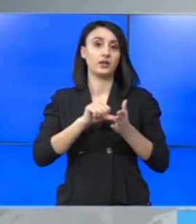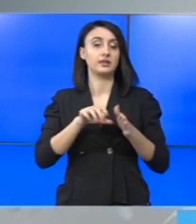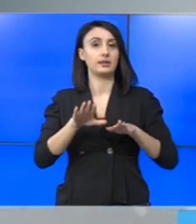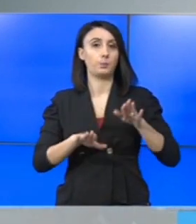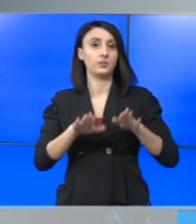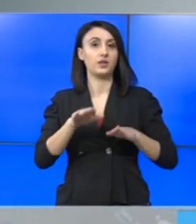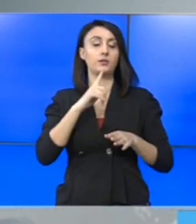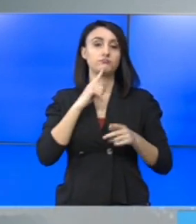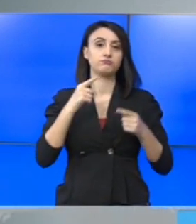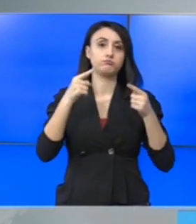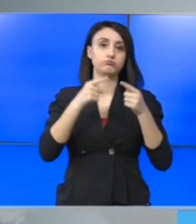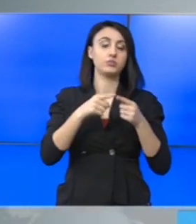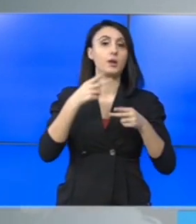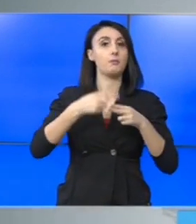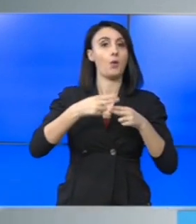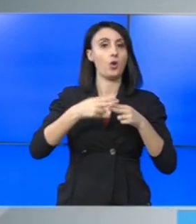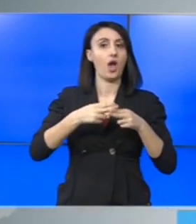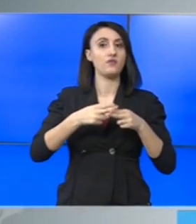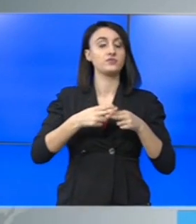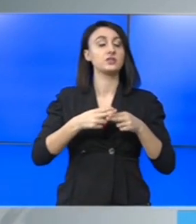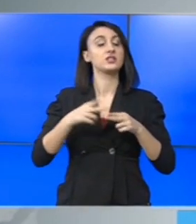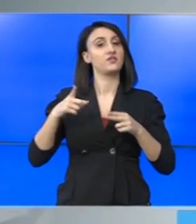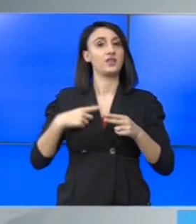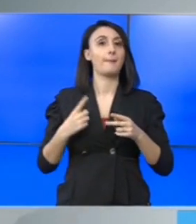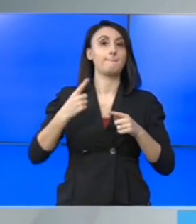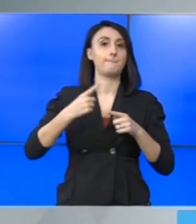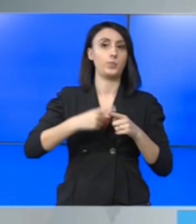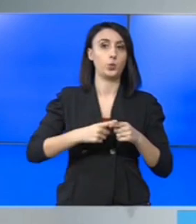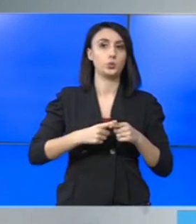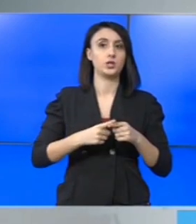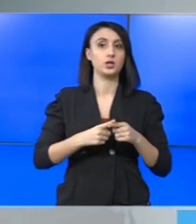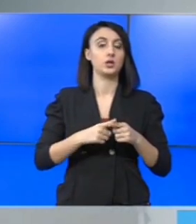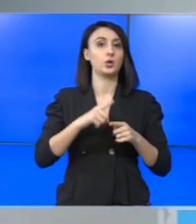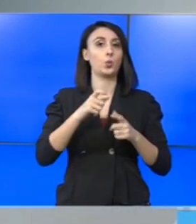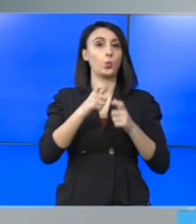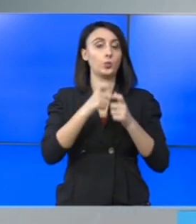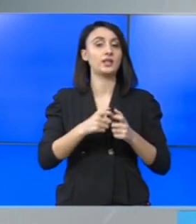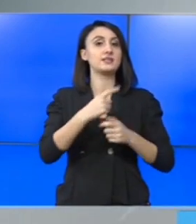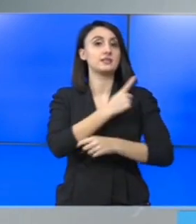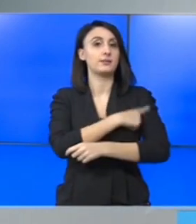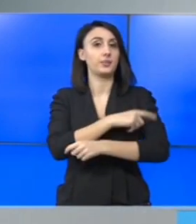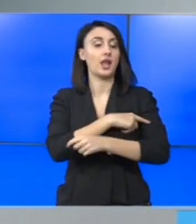destinată pacienților cu COVID-19 să fie suplimentate în unitățile spitalicești din București.